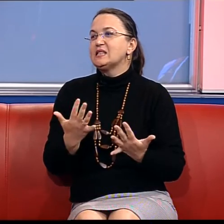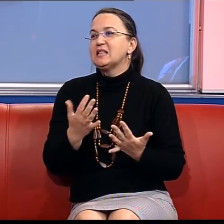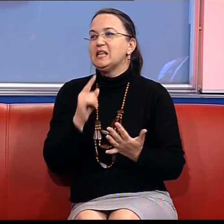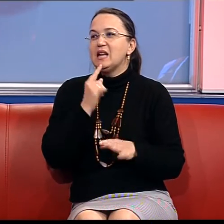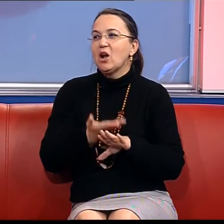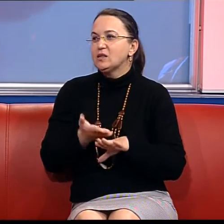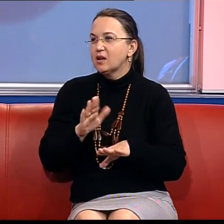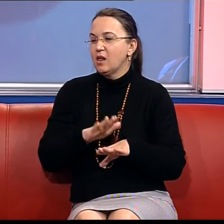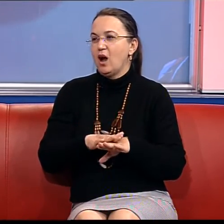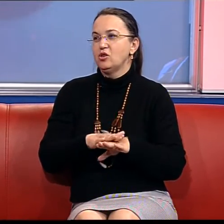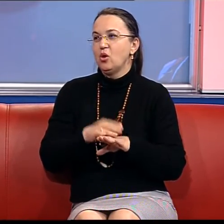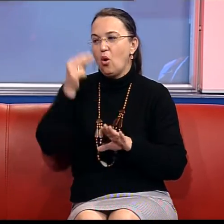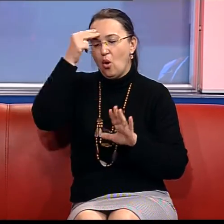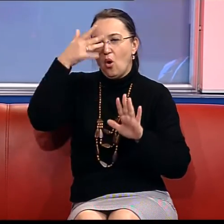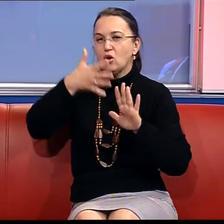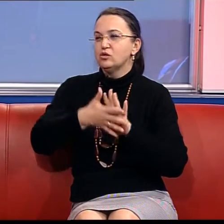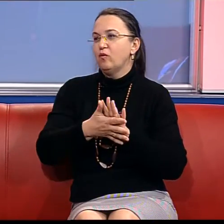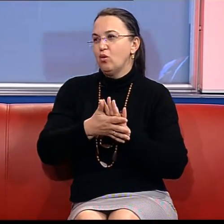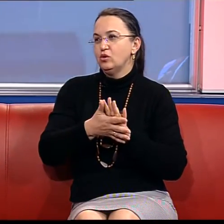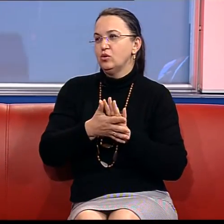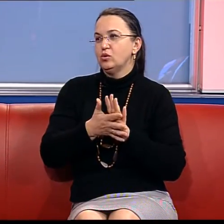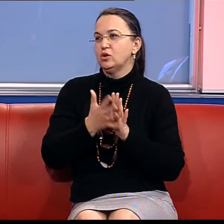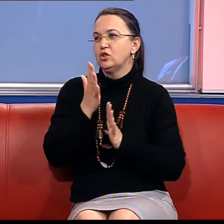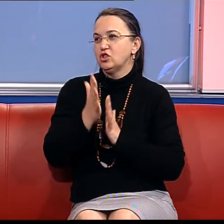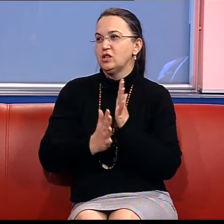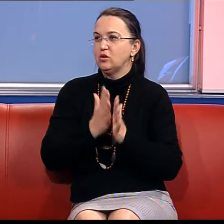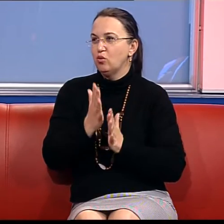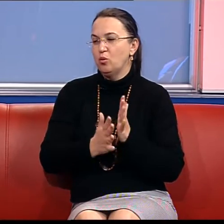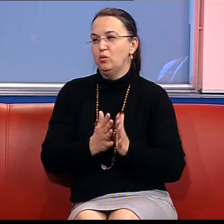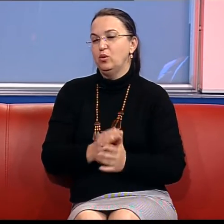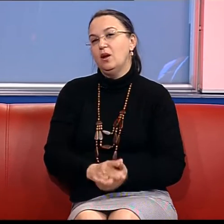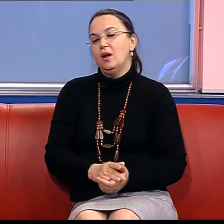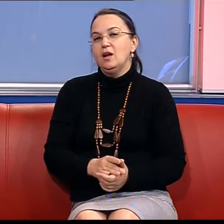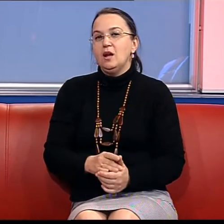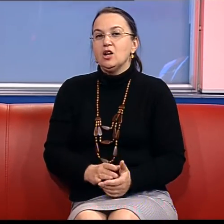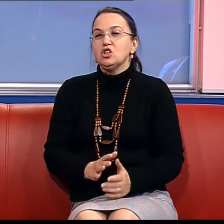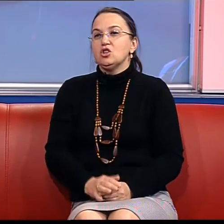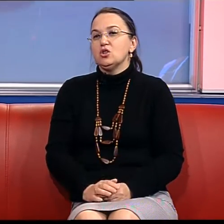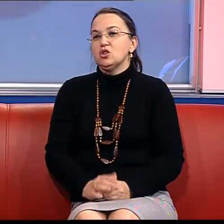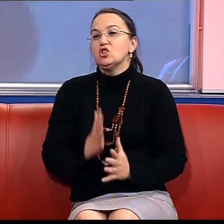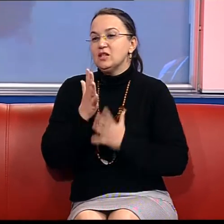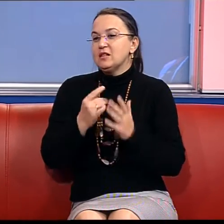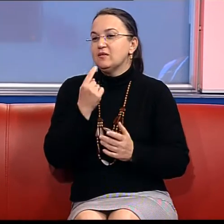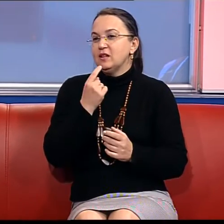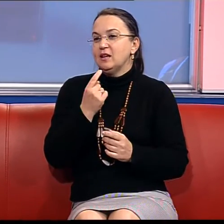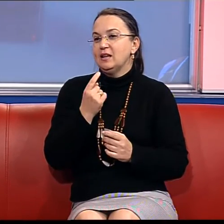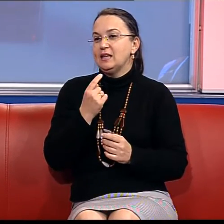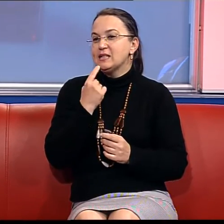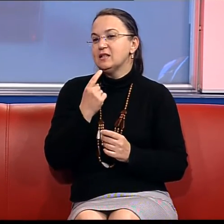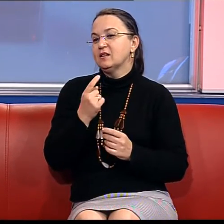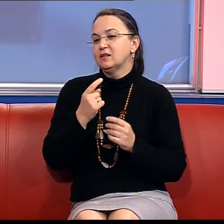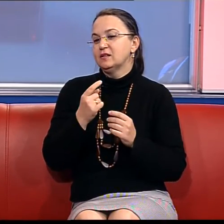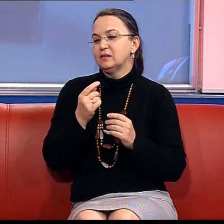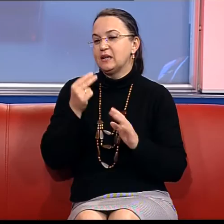складно освоювати сурдумову? Жестовий мову жестів Жестовий